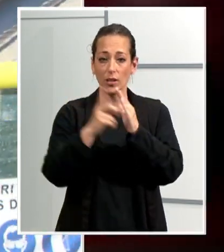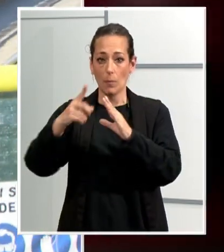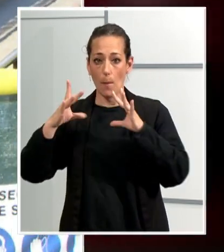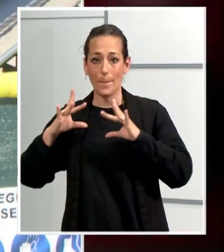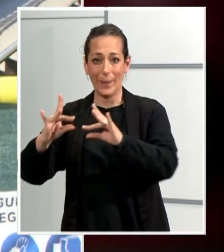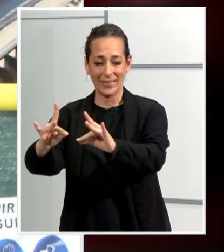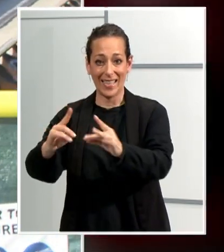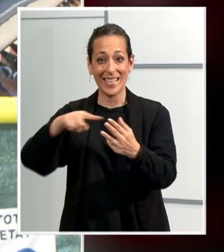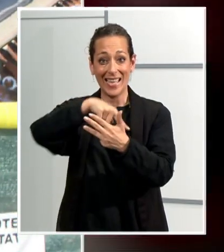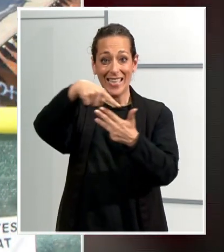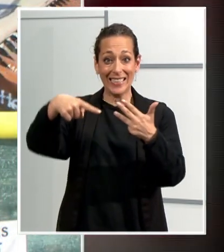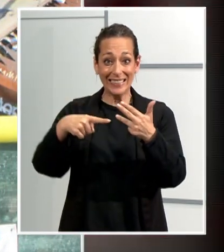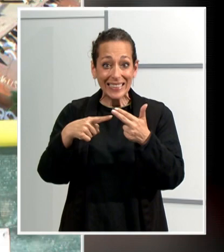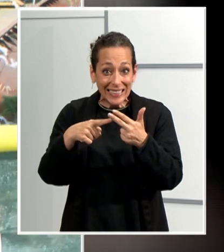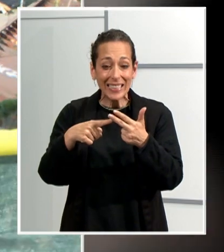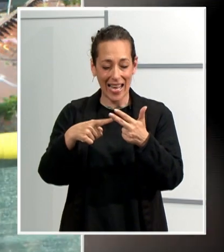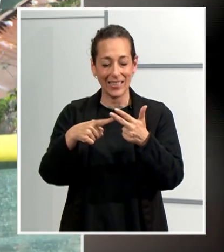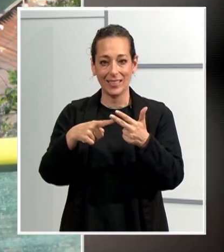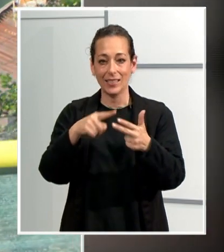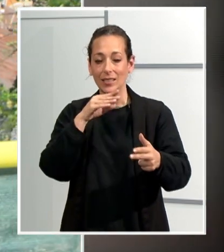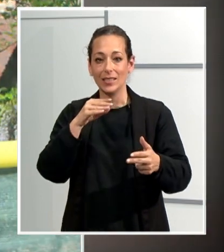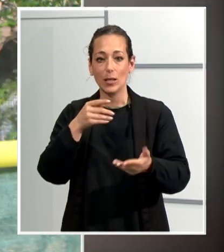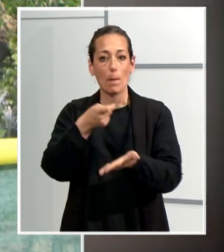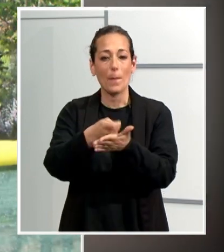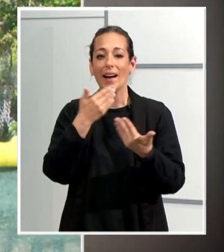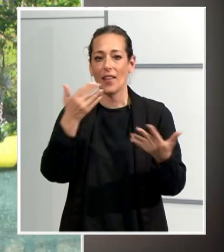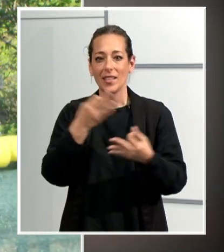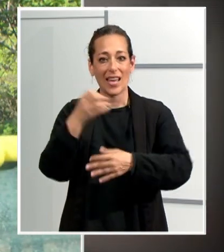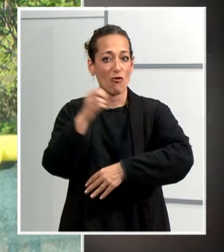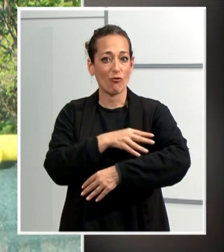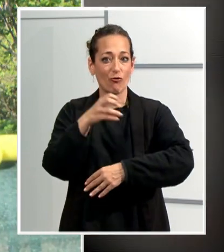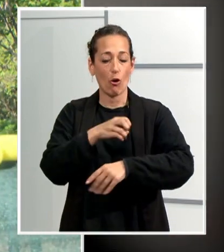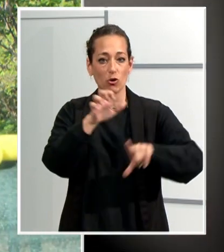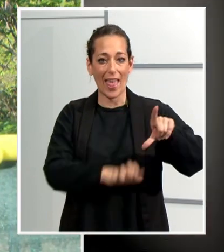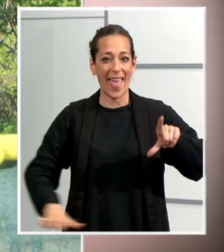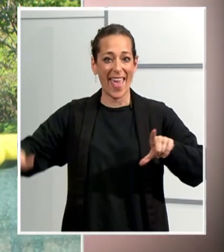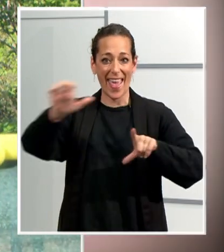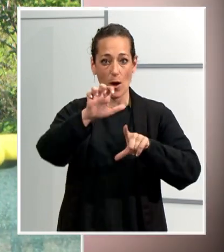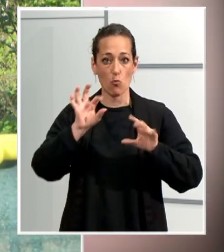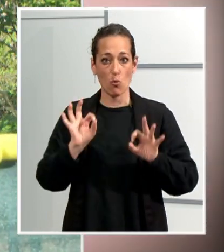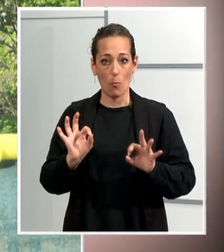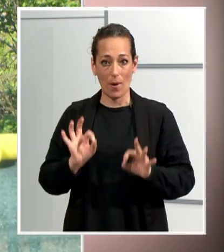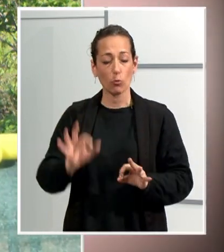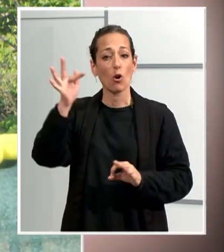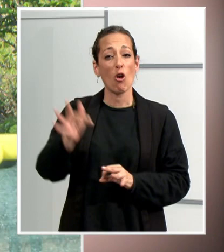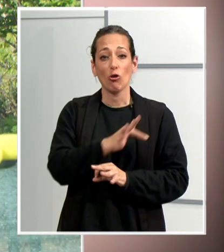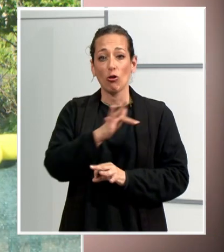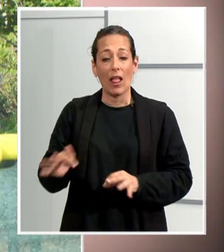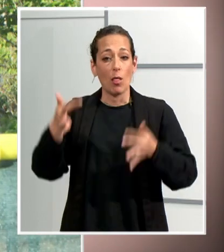Les tres actuacions estan finançades amb fons europeus i sumen una inversió global de 3,2 milions d'euros.